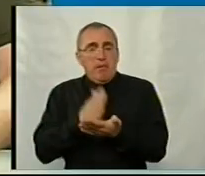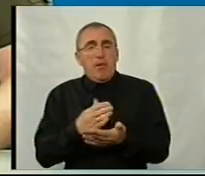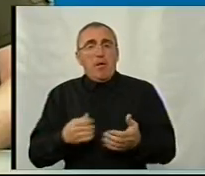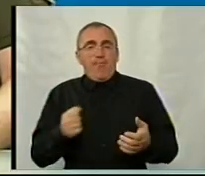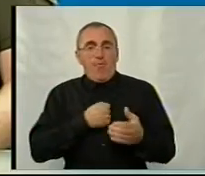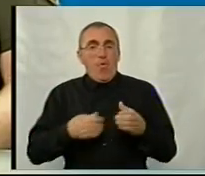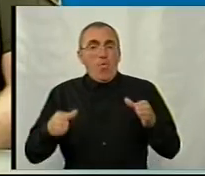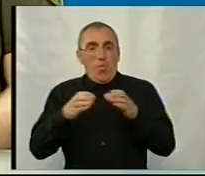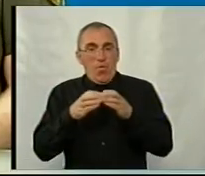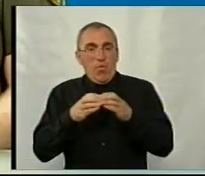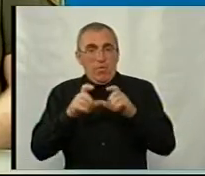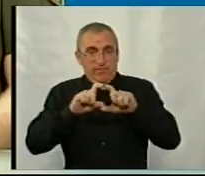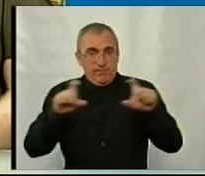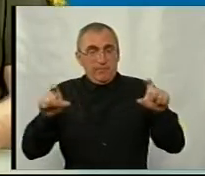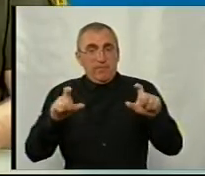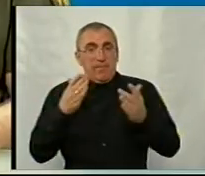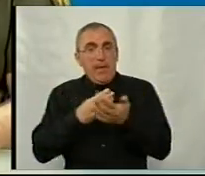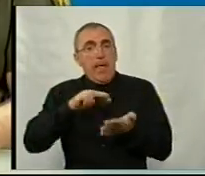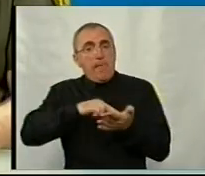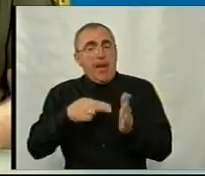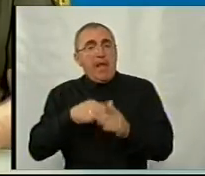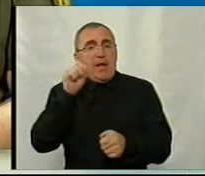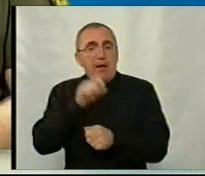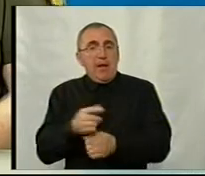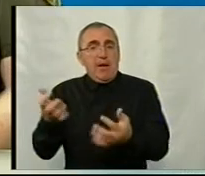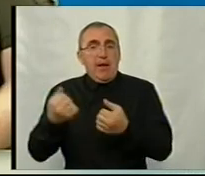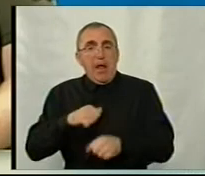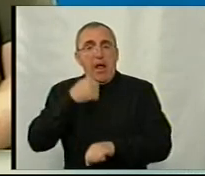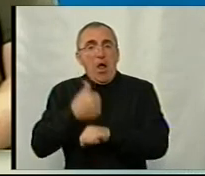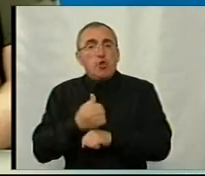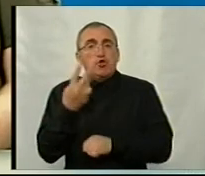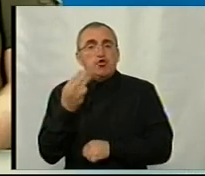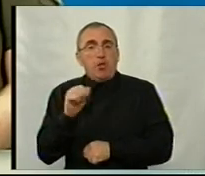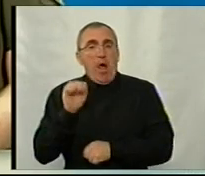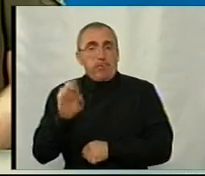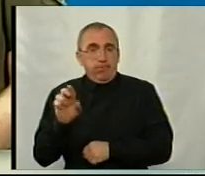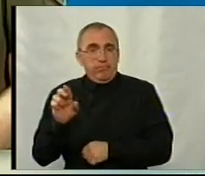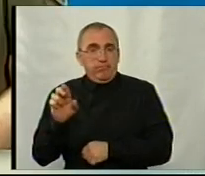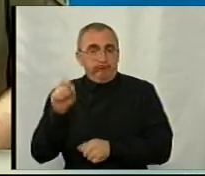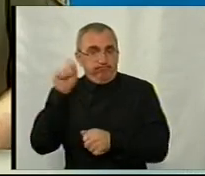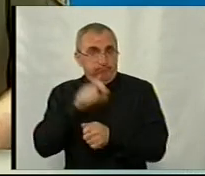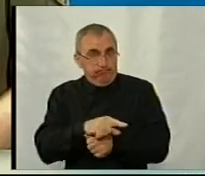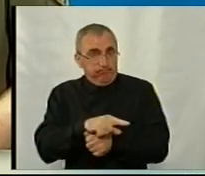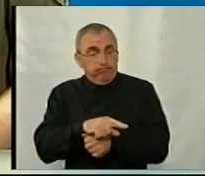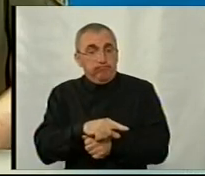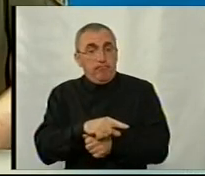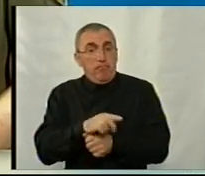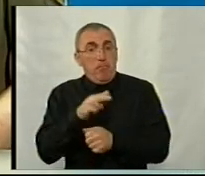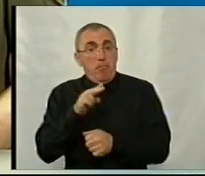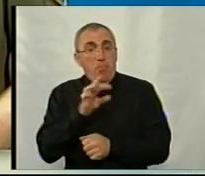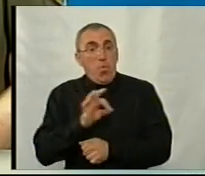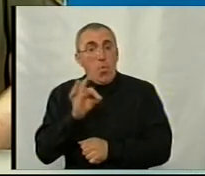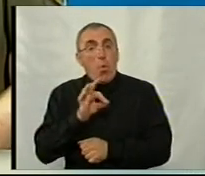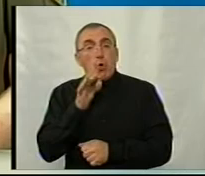комісаріат має орієнтоване планове завдання, отримане з генерального штабу, а про